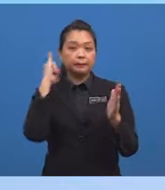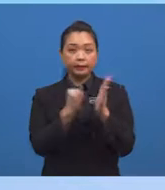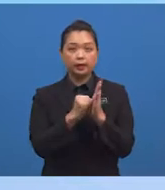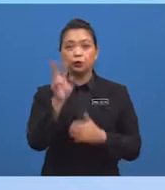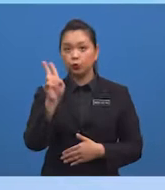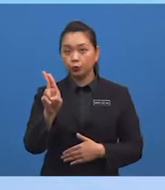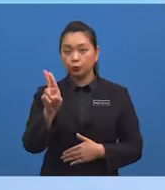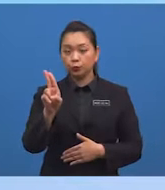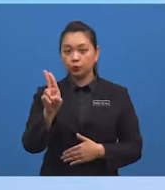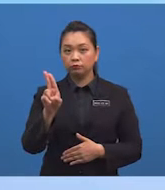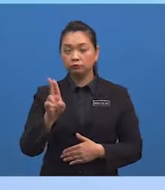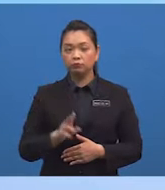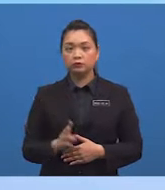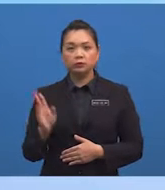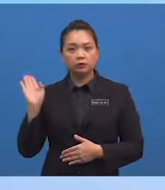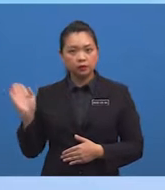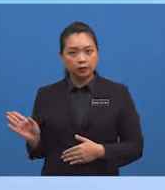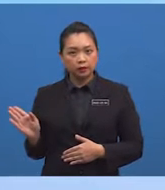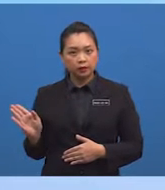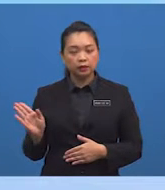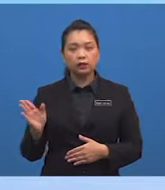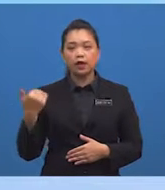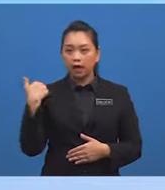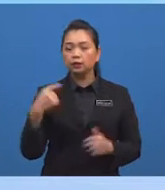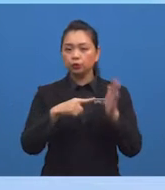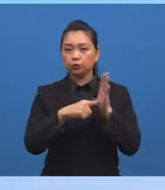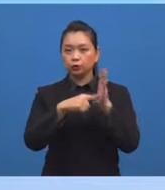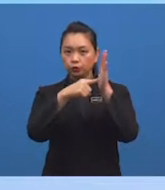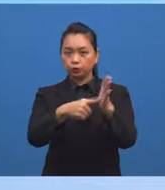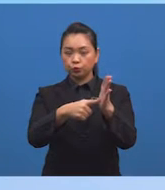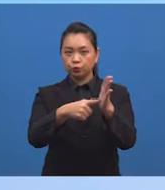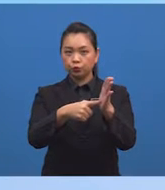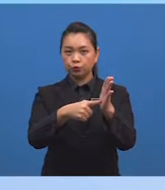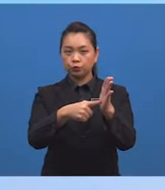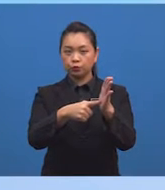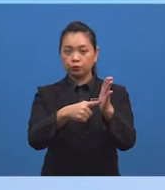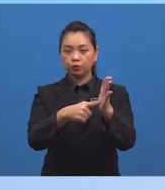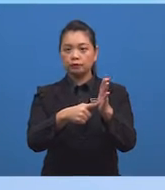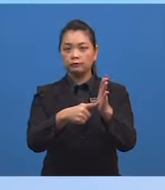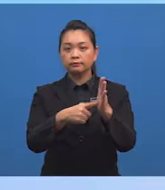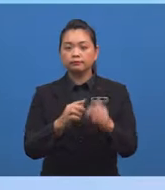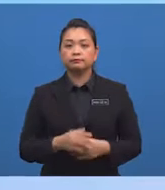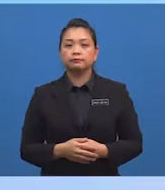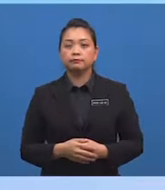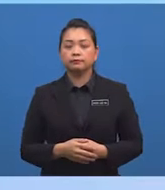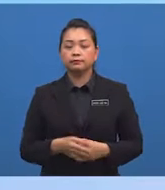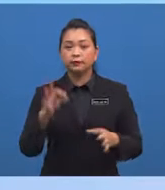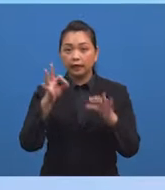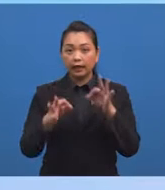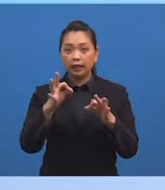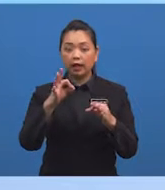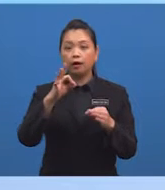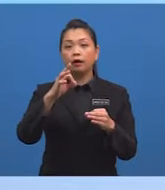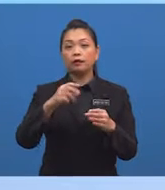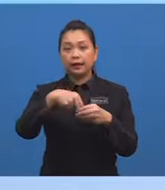Dua garis lurus ini menunjukkan ciri sudut pedalaman Jika hasil